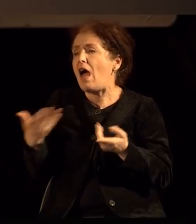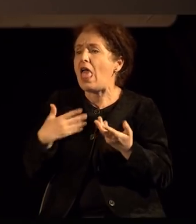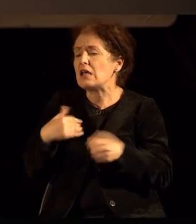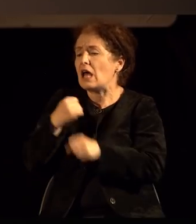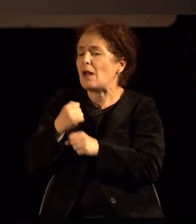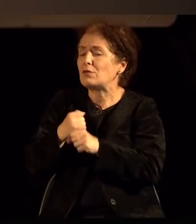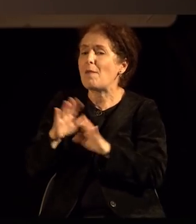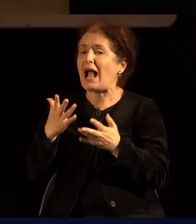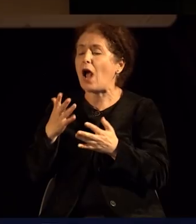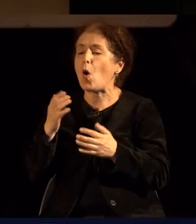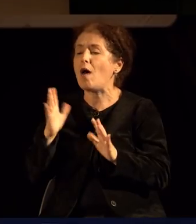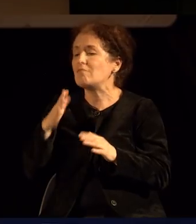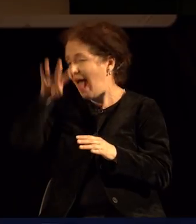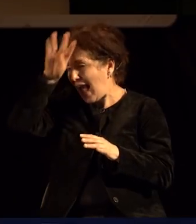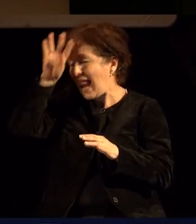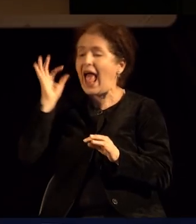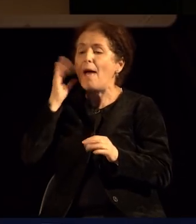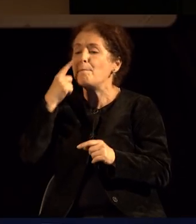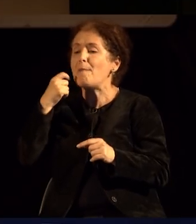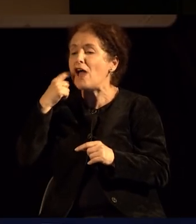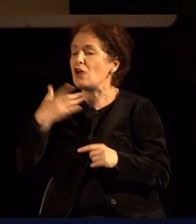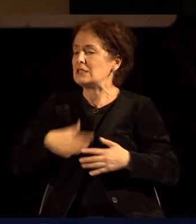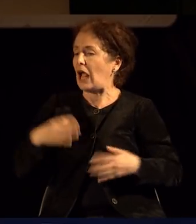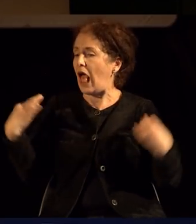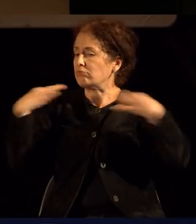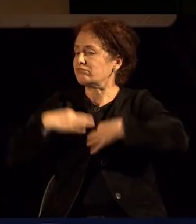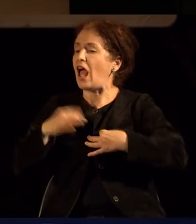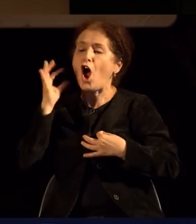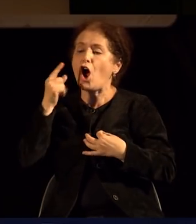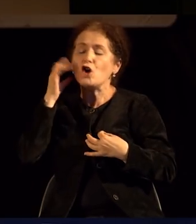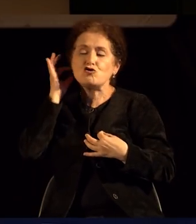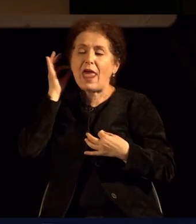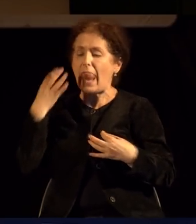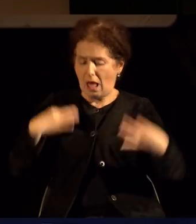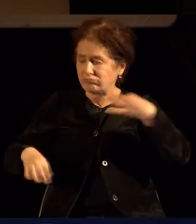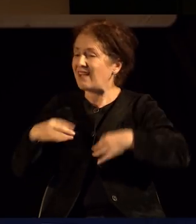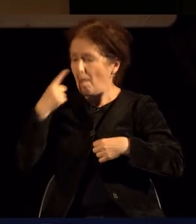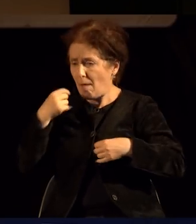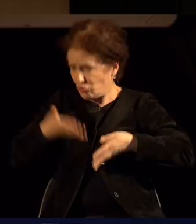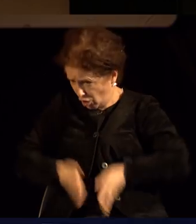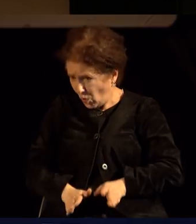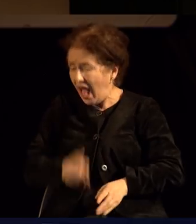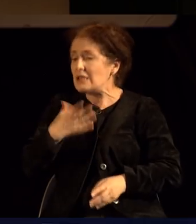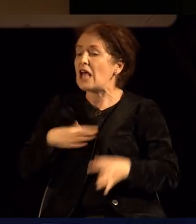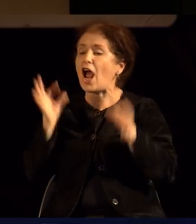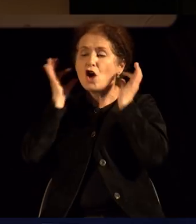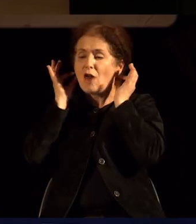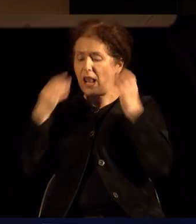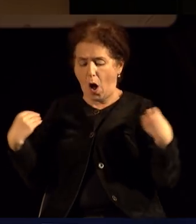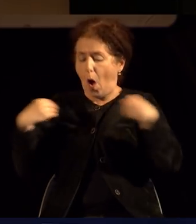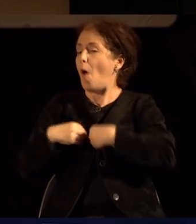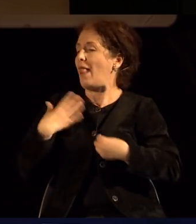односно Дрек Кралица. Тоа се маѓи кои што се облекуваат како жени, некогаш реалистично, некогаш